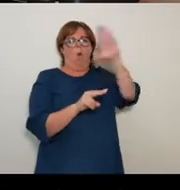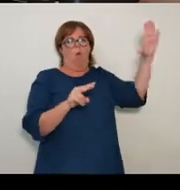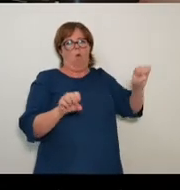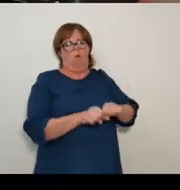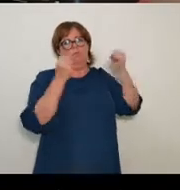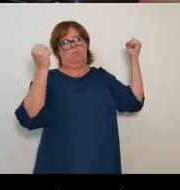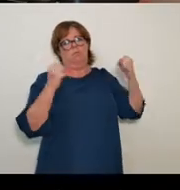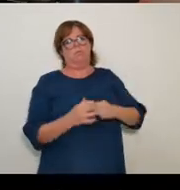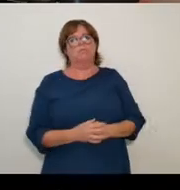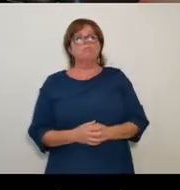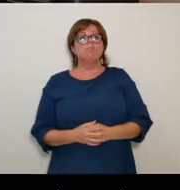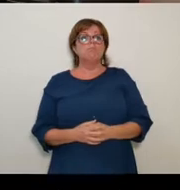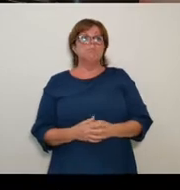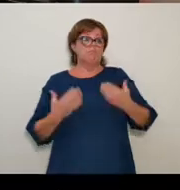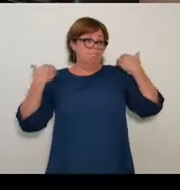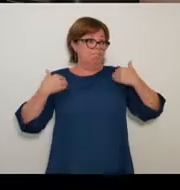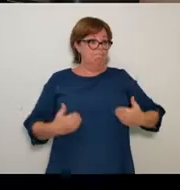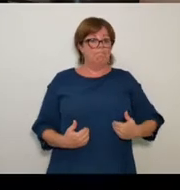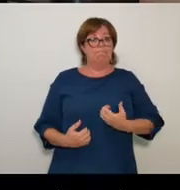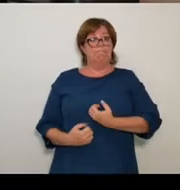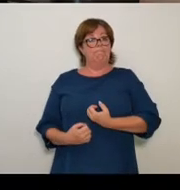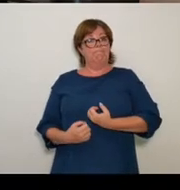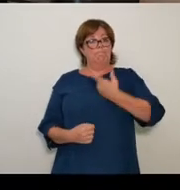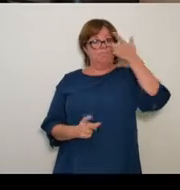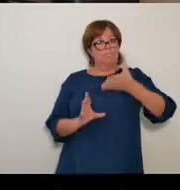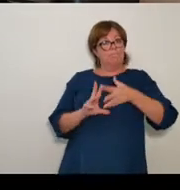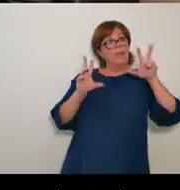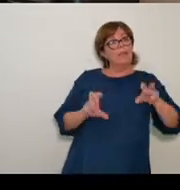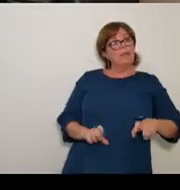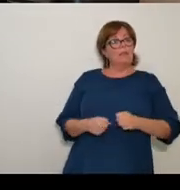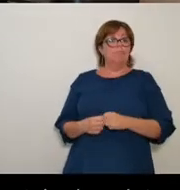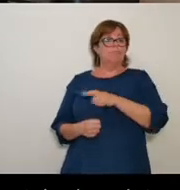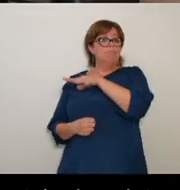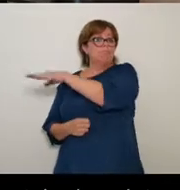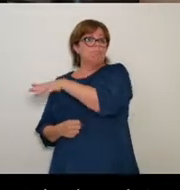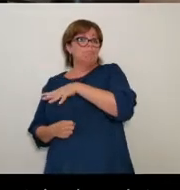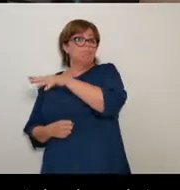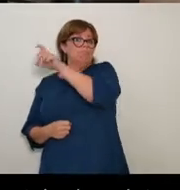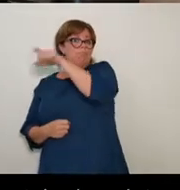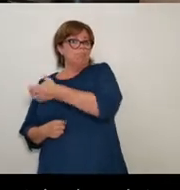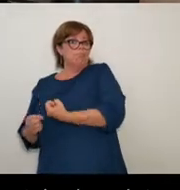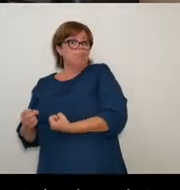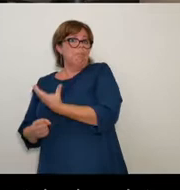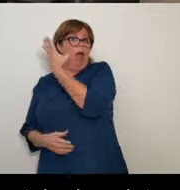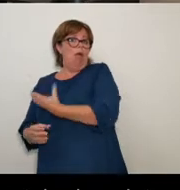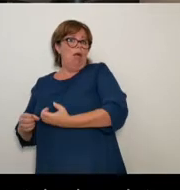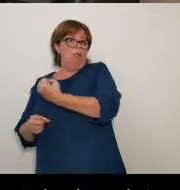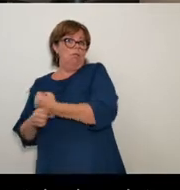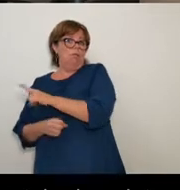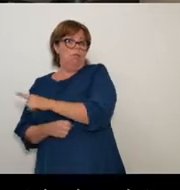Ainsi, l'artiste et le psychanalyste par des voies évidemment très différentes se retrouvent ici